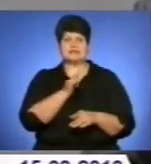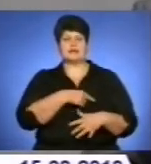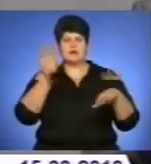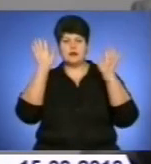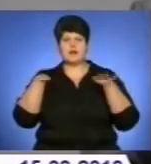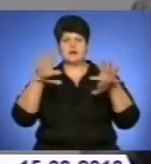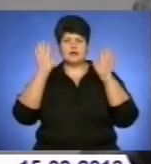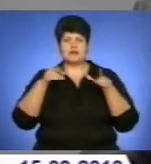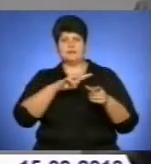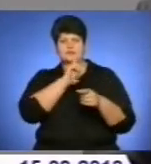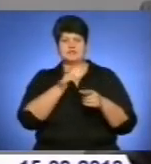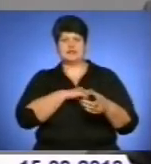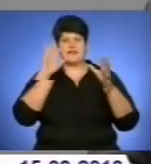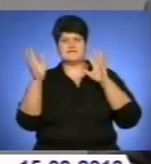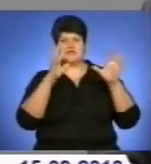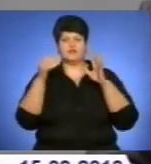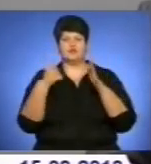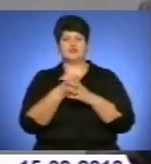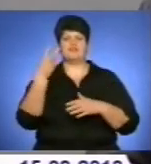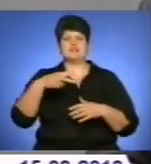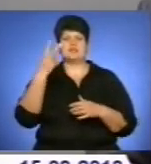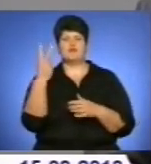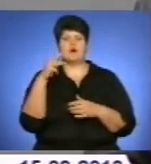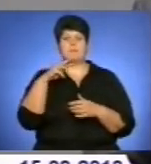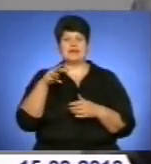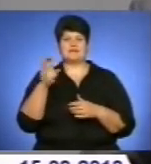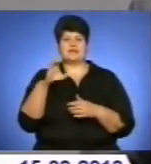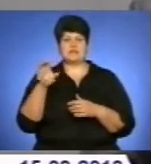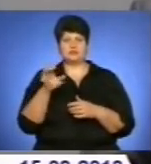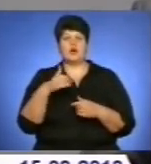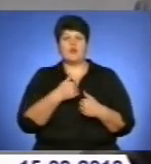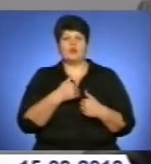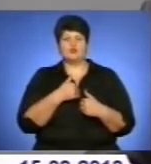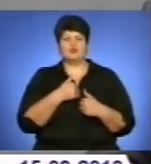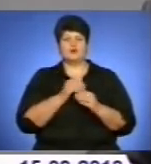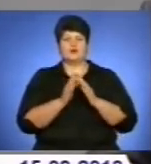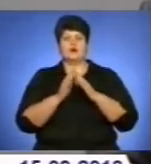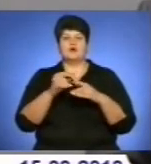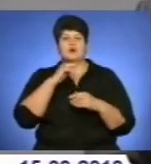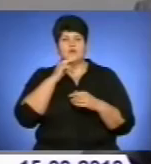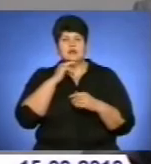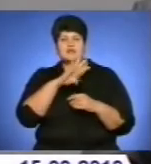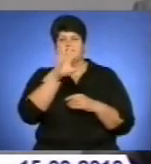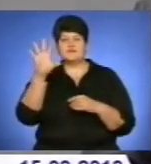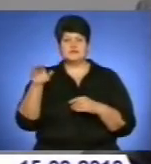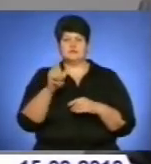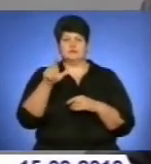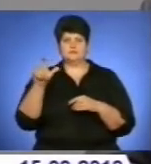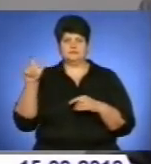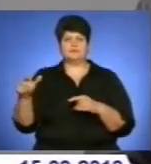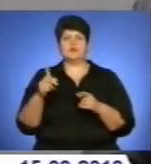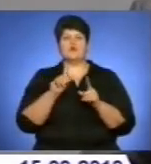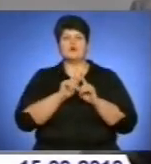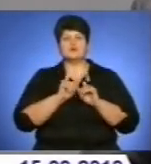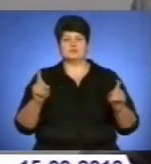інформації? Саме остання інформація. Завтра ми знову отримали штормове попередження від гідрометроуслужби. Завтра